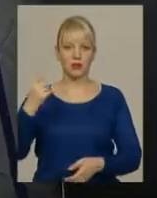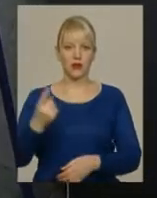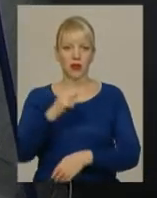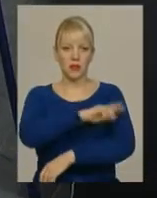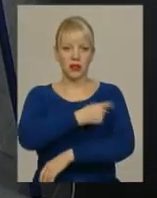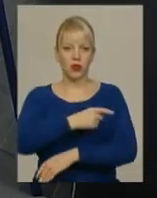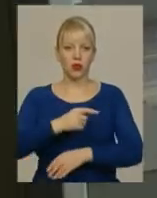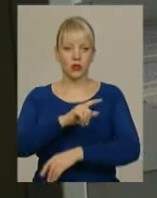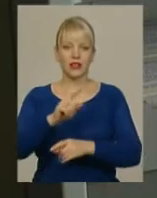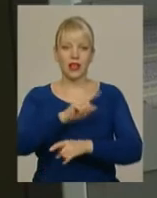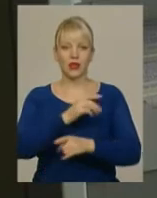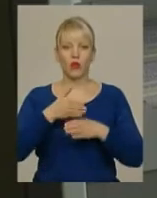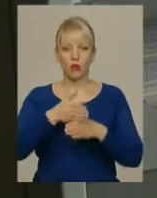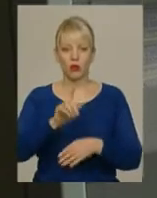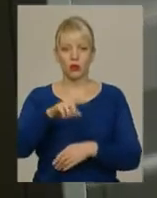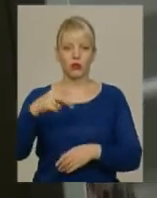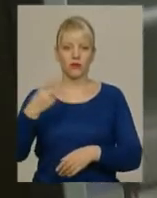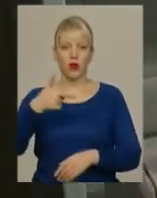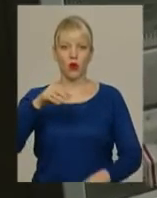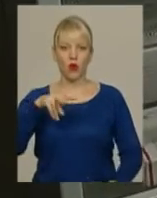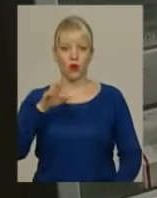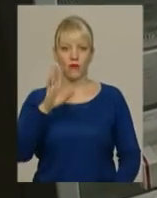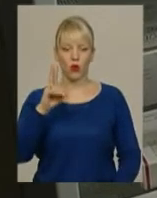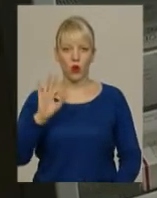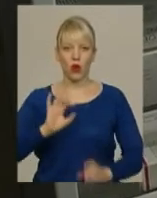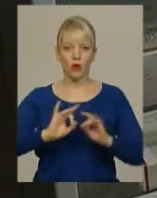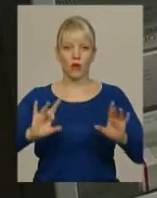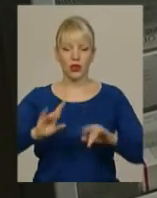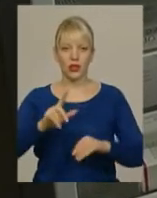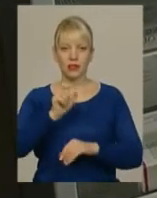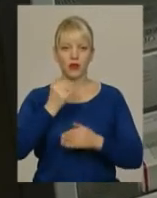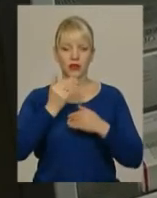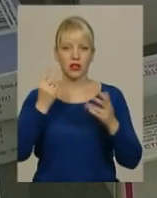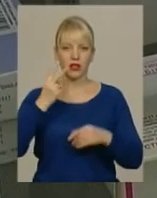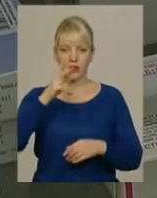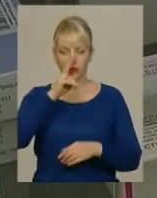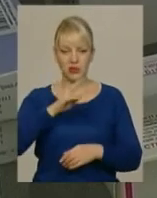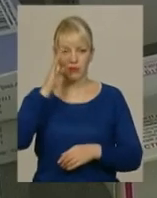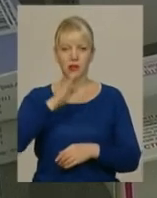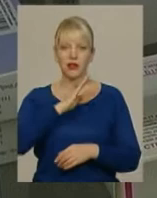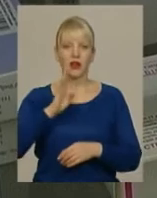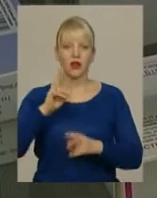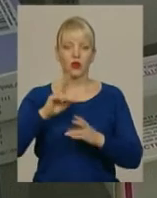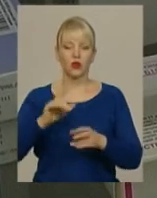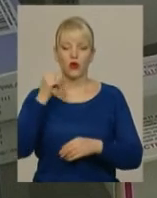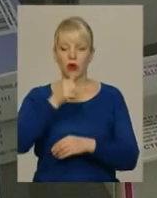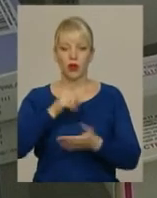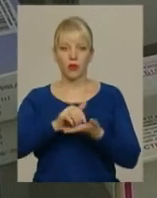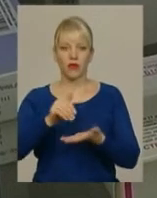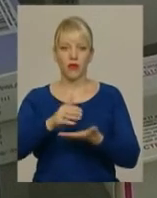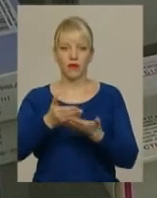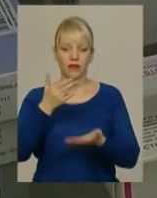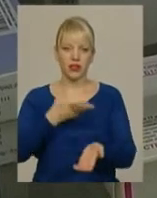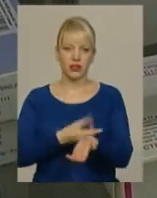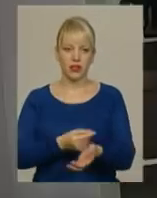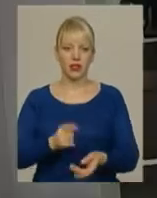медико-санітарної допомоги номер 2 Людмила Головко пояснює, за останні два місяці батьки, які роками відмовлялися від вакцинації, змінили